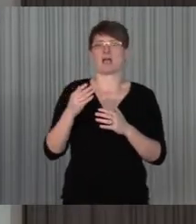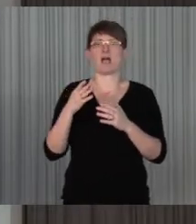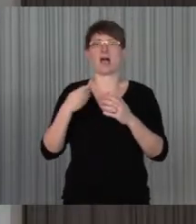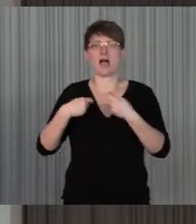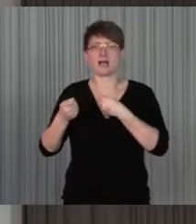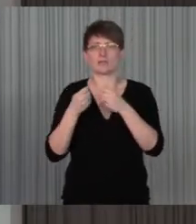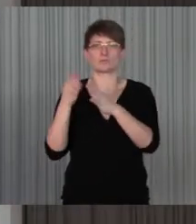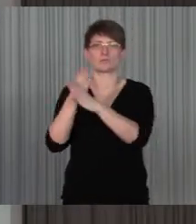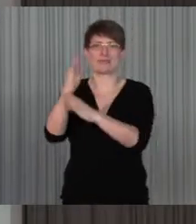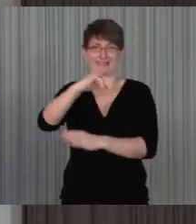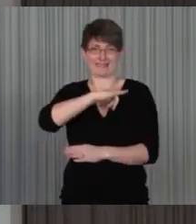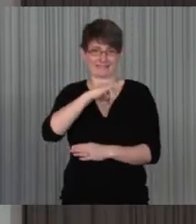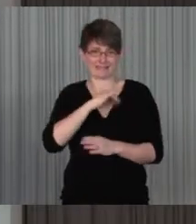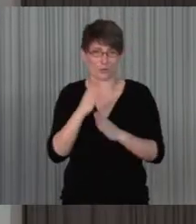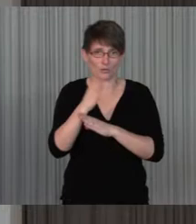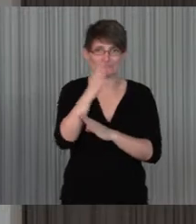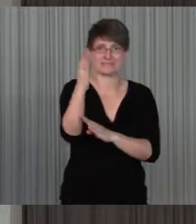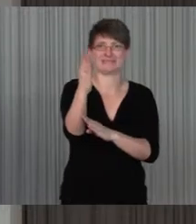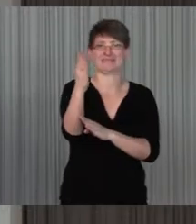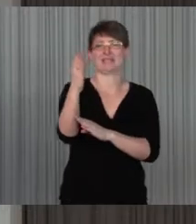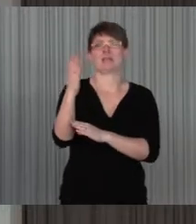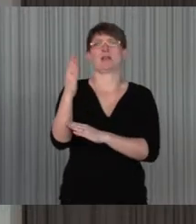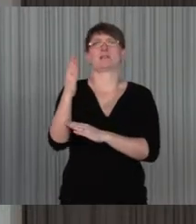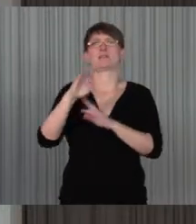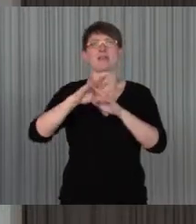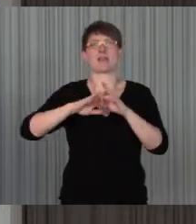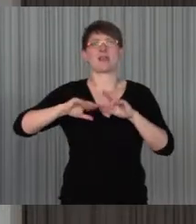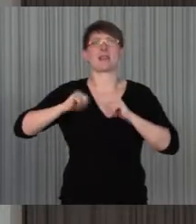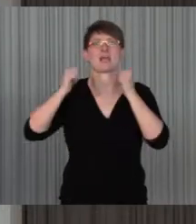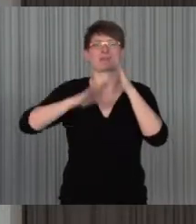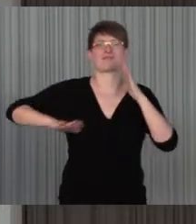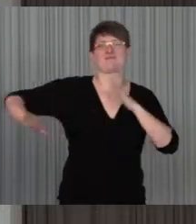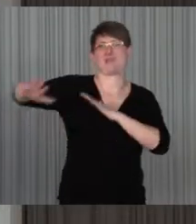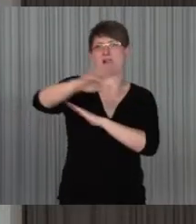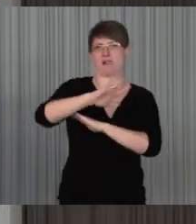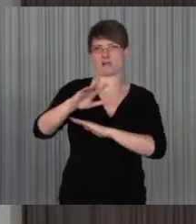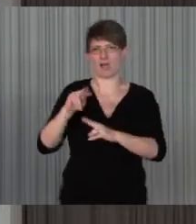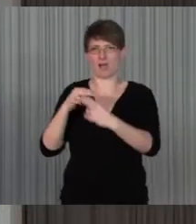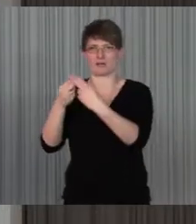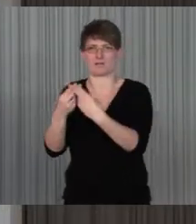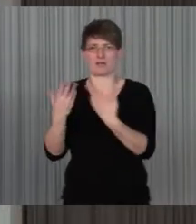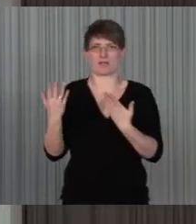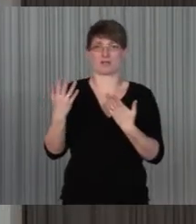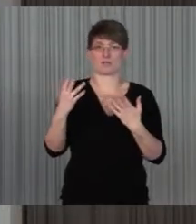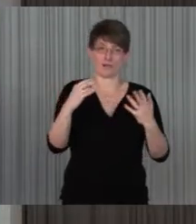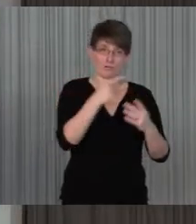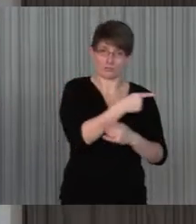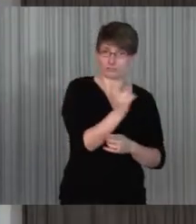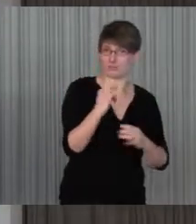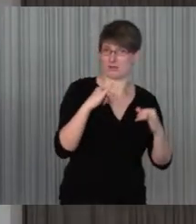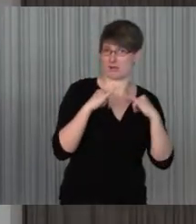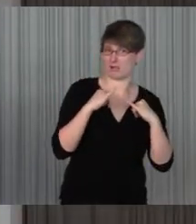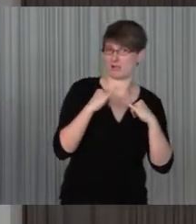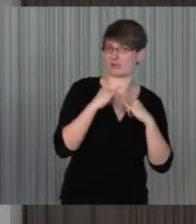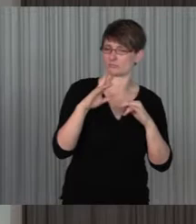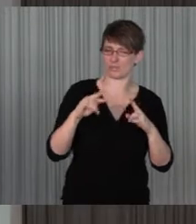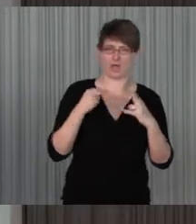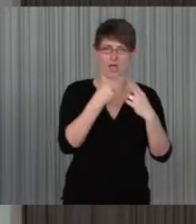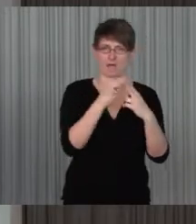interessesorientiert an den Problemen und Wünschen und Interessen sozusagen der Leute, die das nutzen,